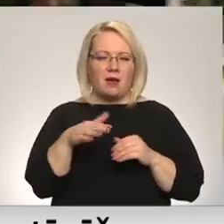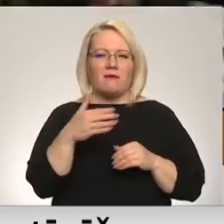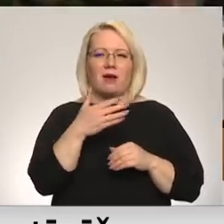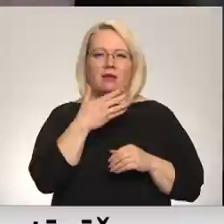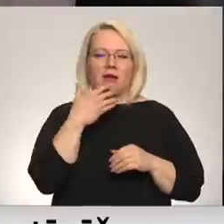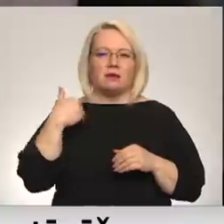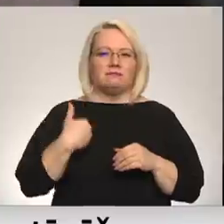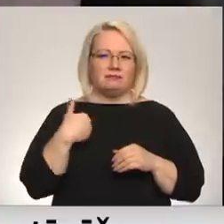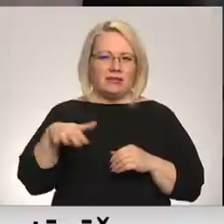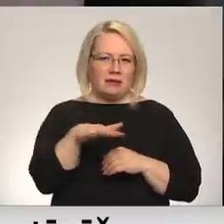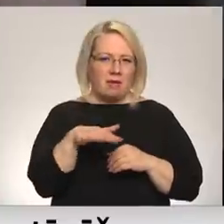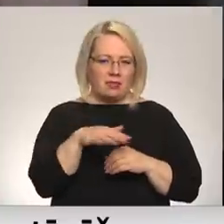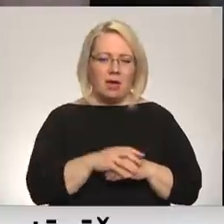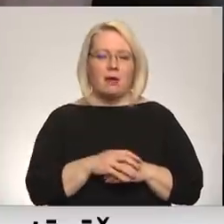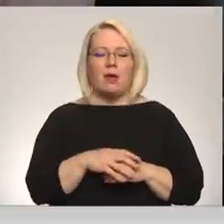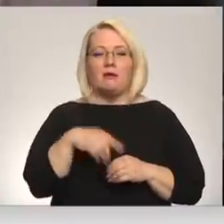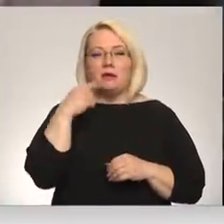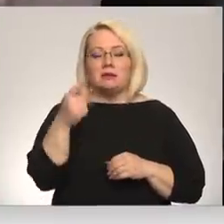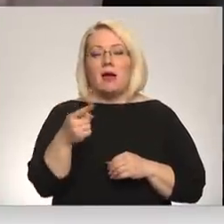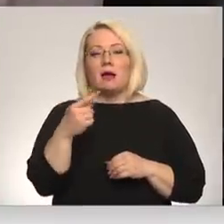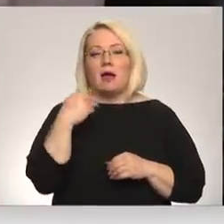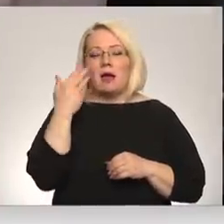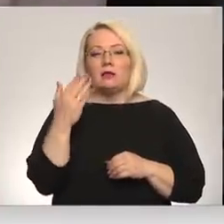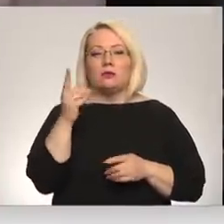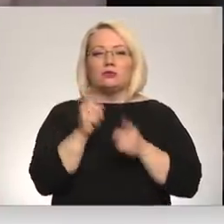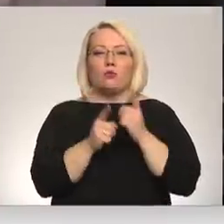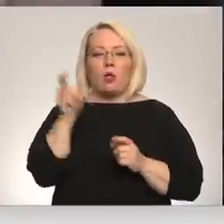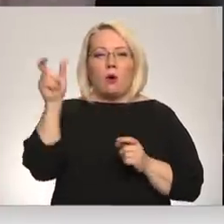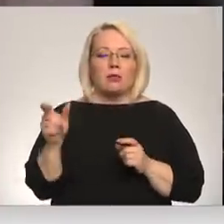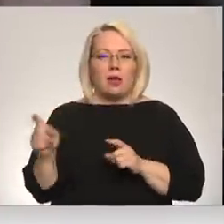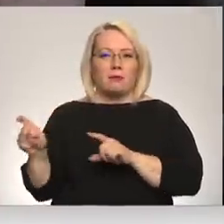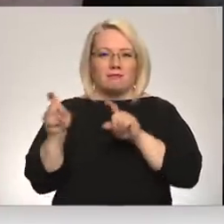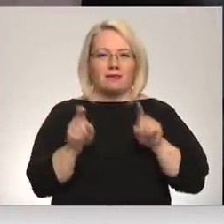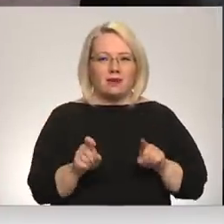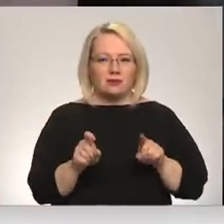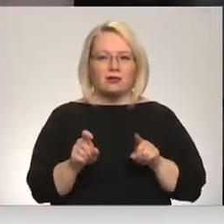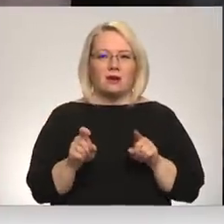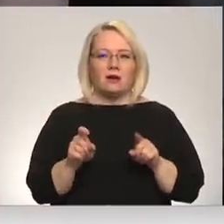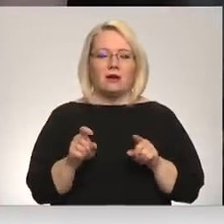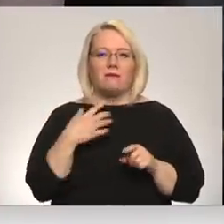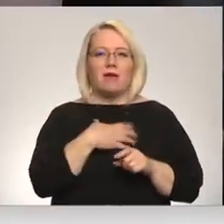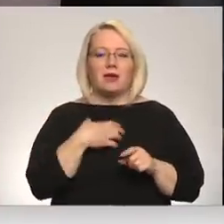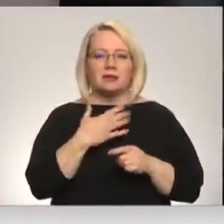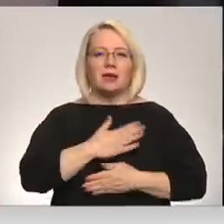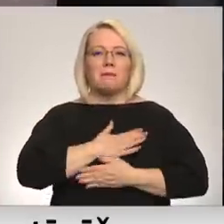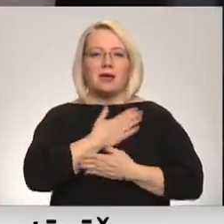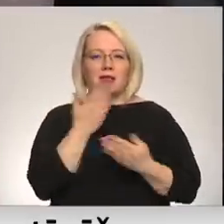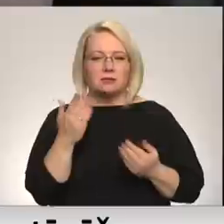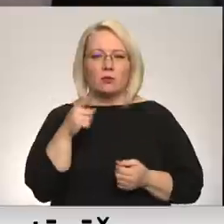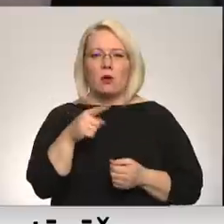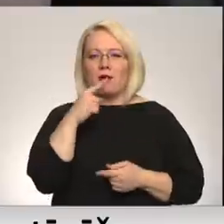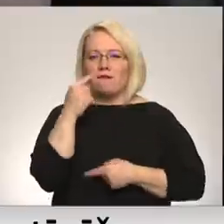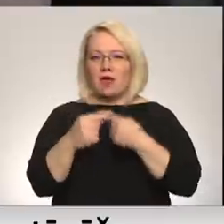ģimenēm. Un to, kad skolotājiem klēpī sēž, jā, ieraušās siekšā, viņam ir vajadzīga mīlestība, to, ko